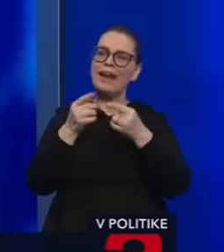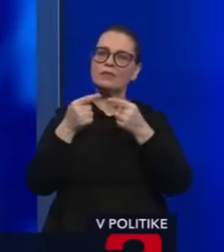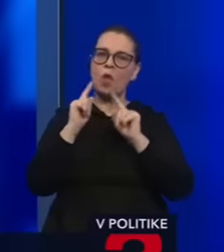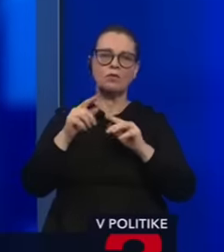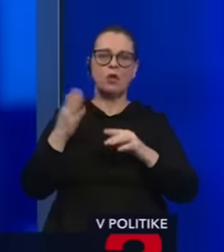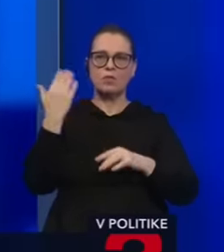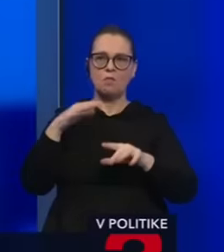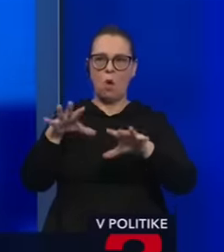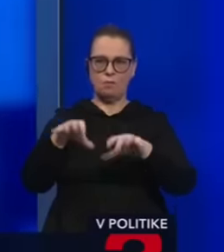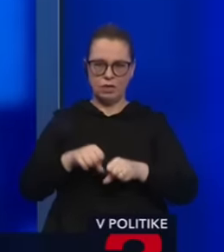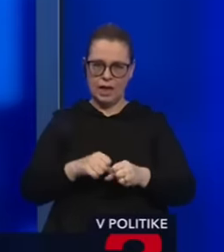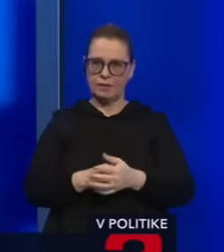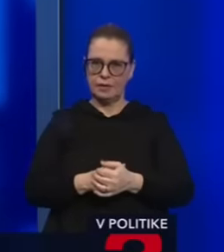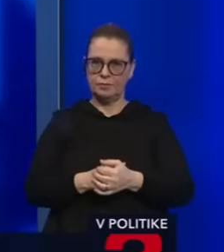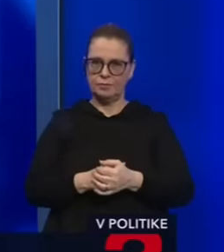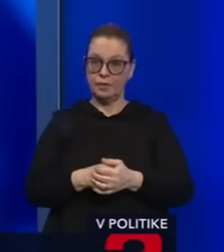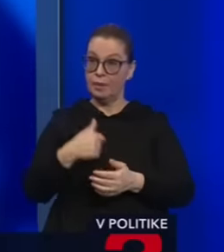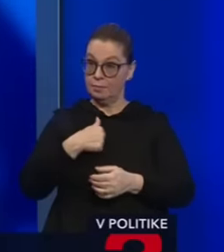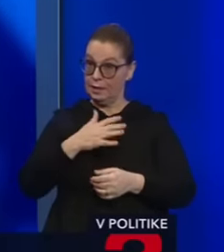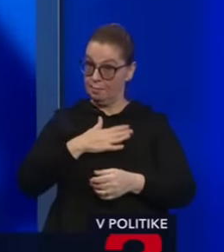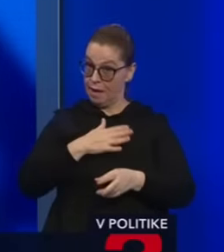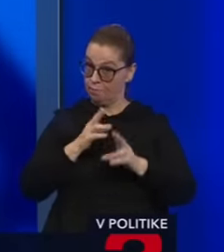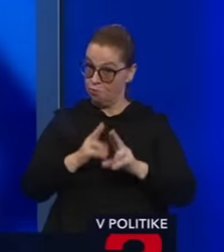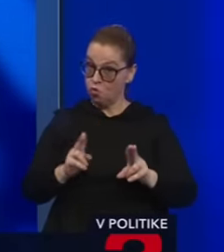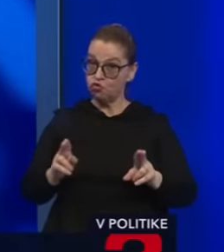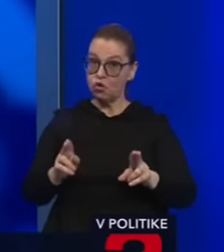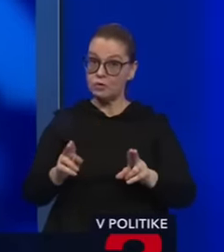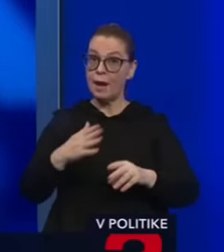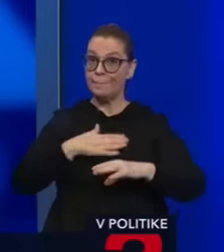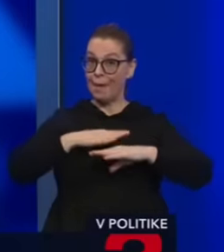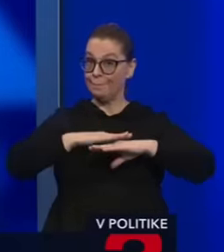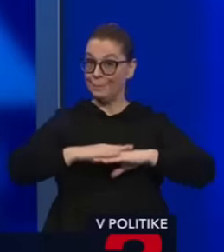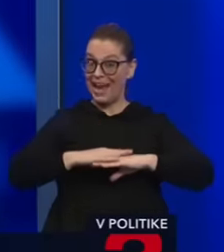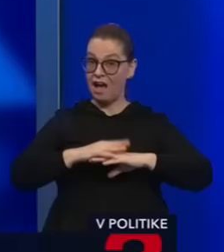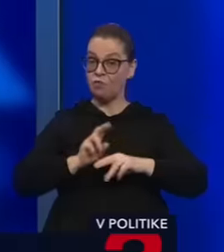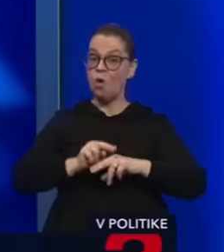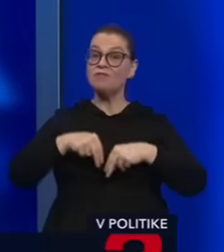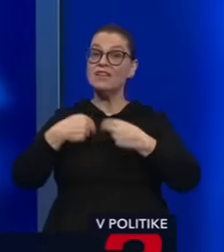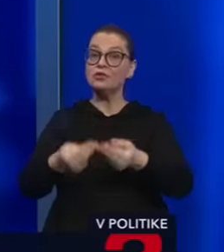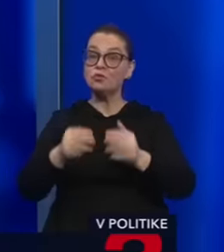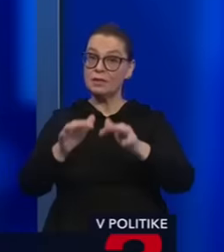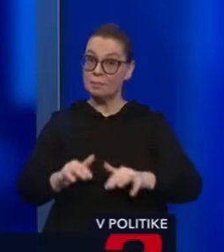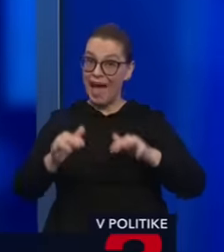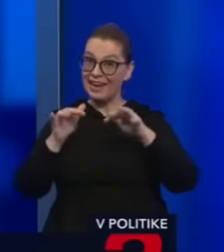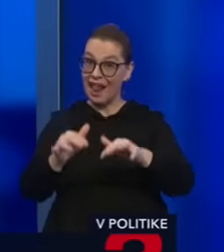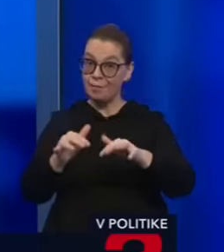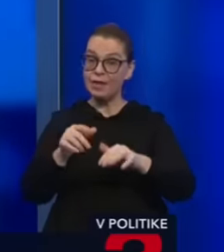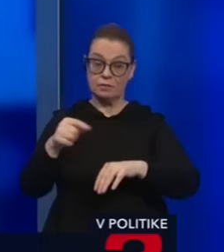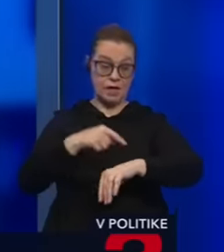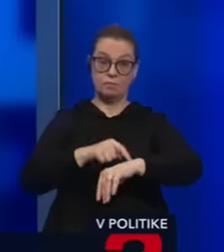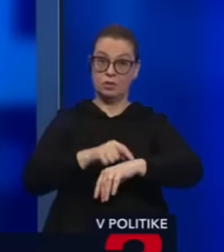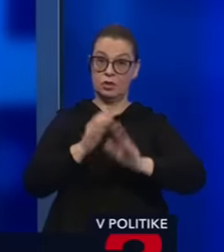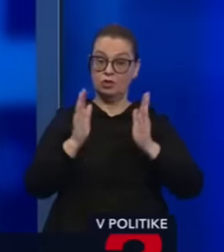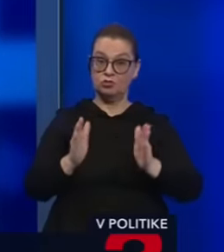prijatý. To znamená, že keď máme tú možnosť a máme právo na to, aby sme vystupovali v parlamente a sú nejaké lehoty